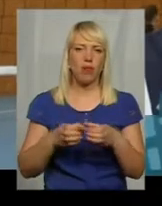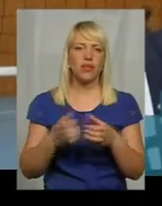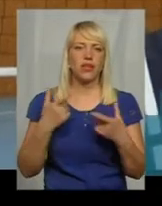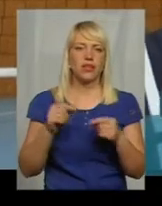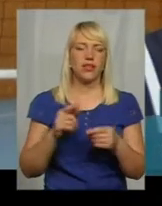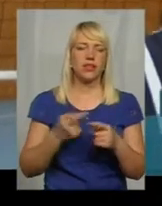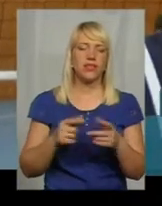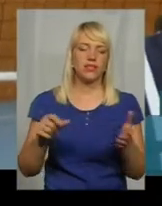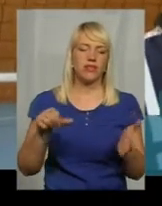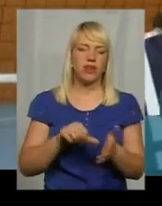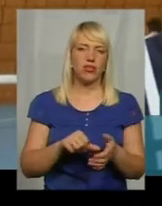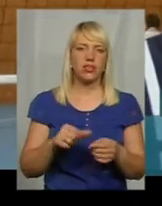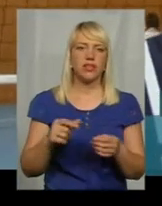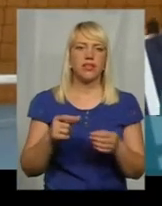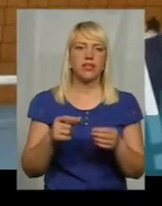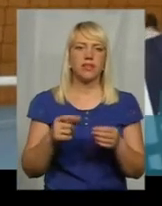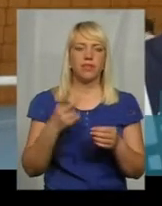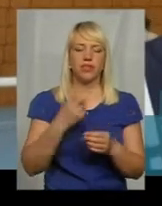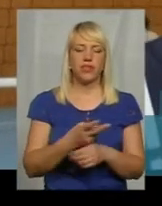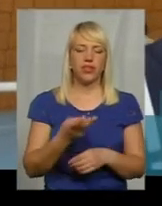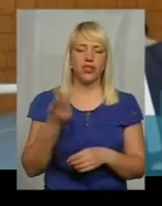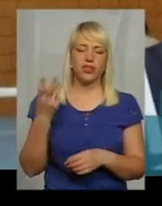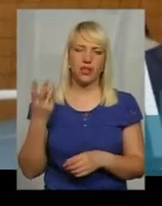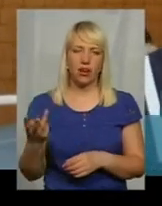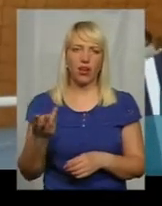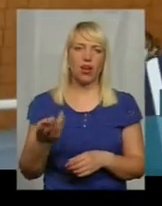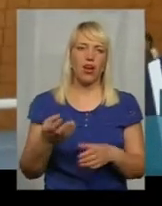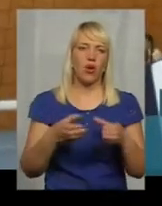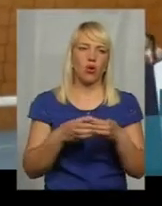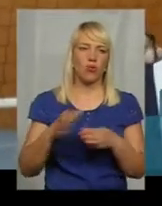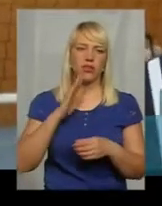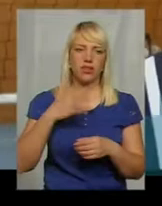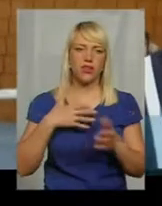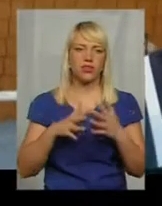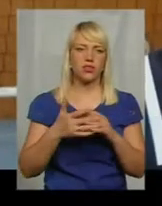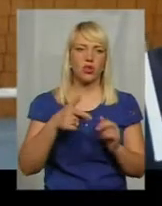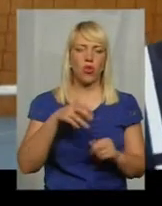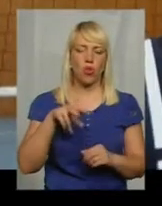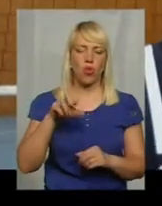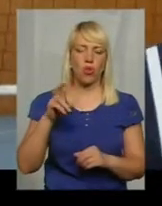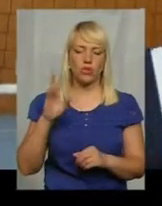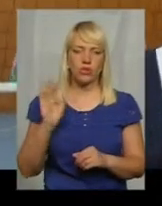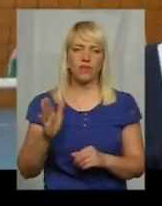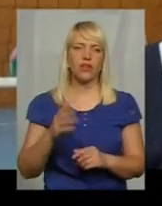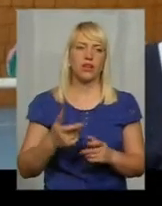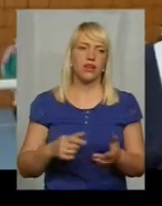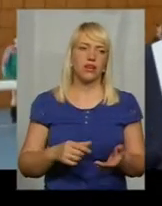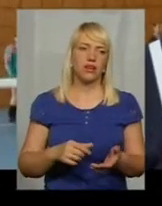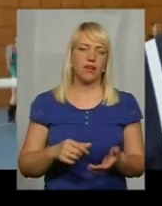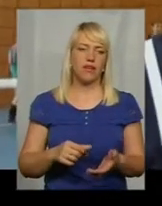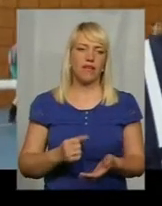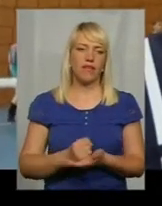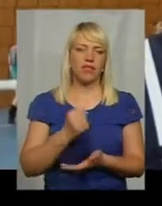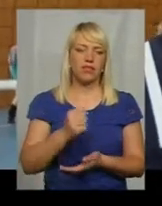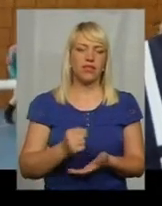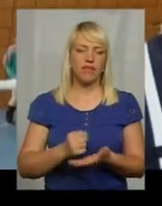команди, там, наприклад, Полтава виставляє дві-три команди. І от наше село Голосське, наша громада Медживівська виставила дві вікові